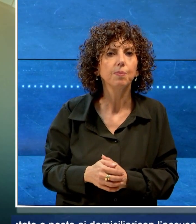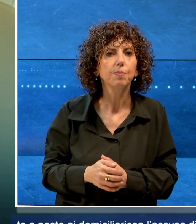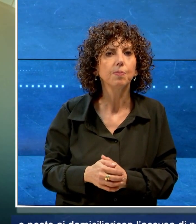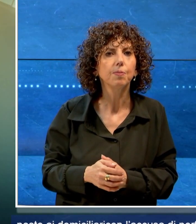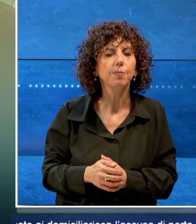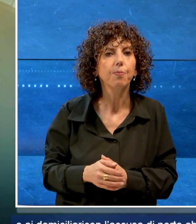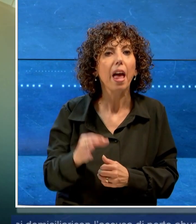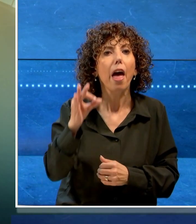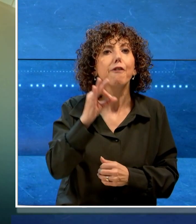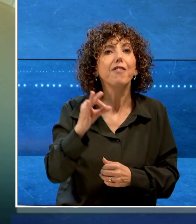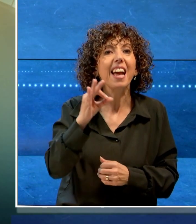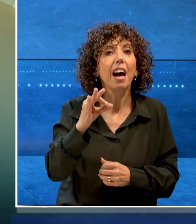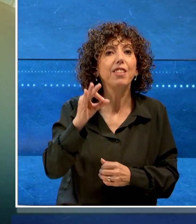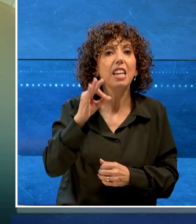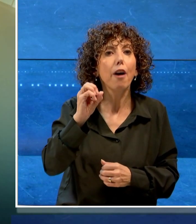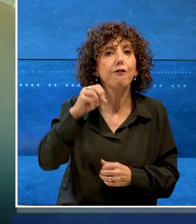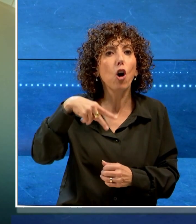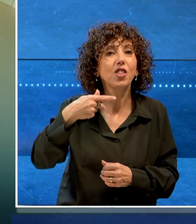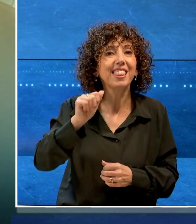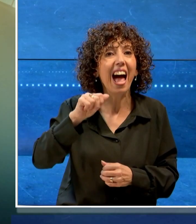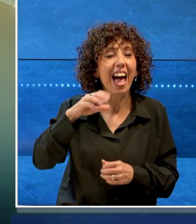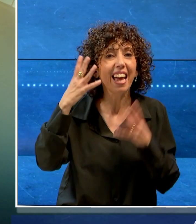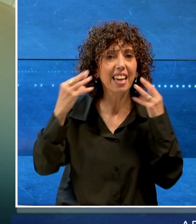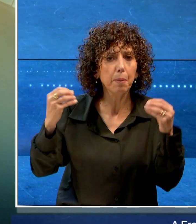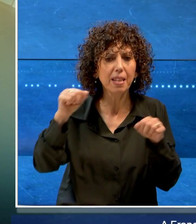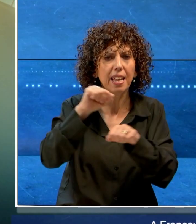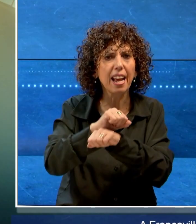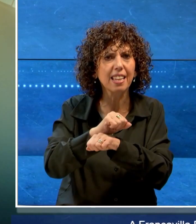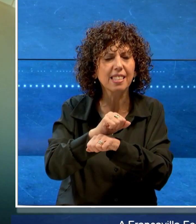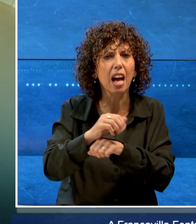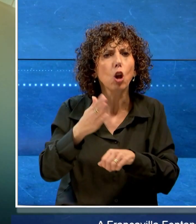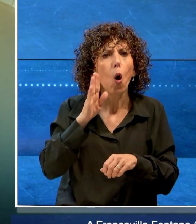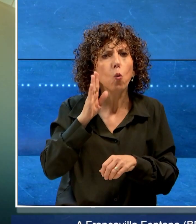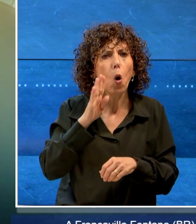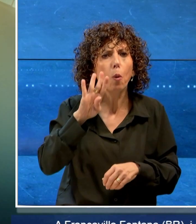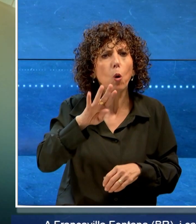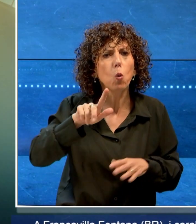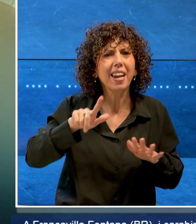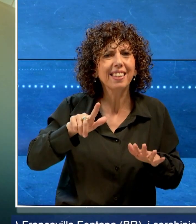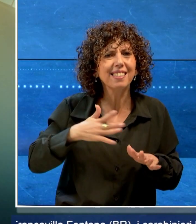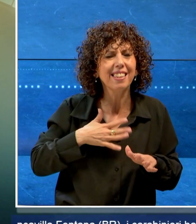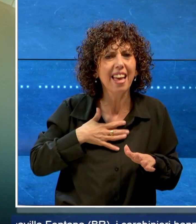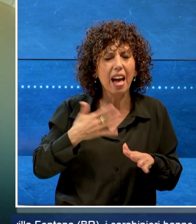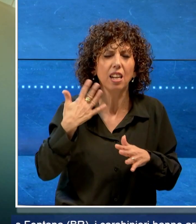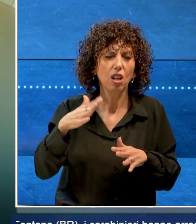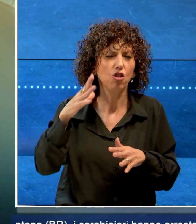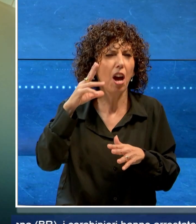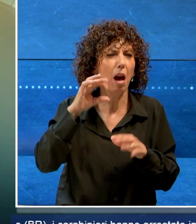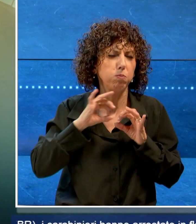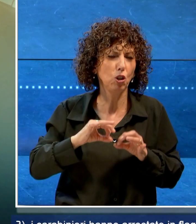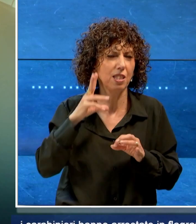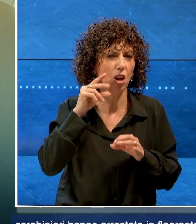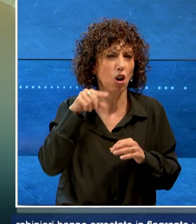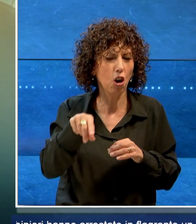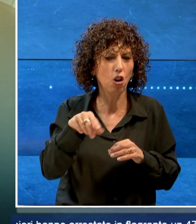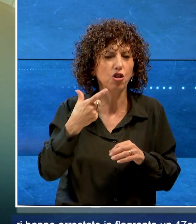A Francavilla Fontana i carabinieri hanno arrestato in fragrante un 47enne, già noto alle forze dell